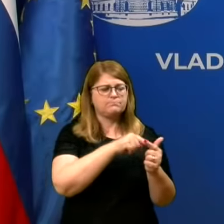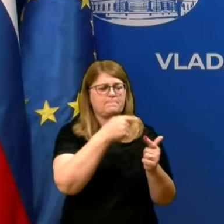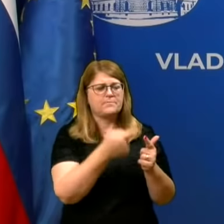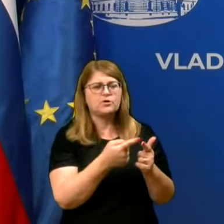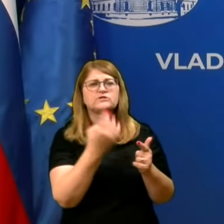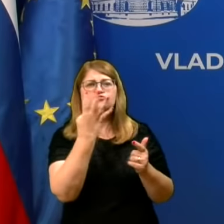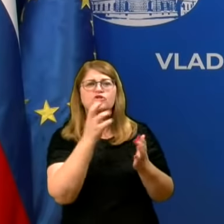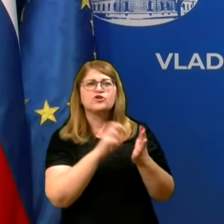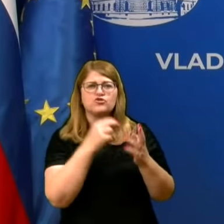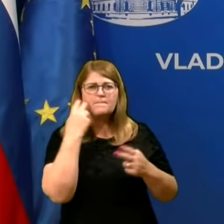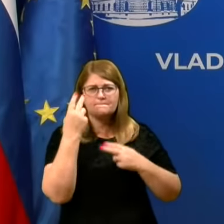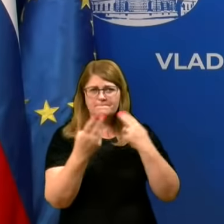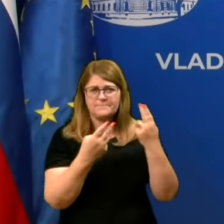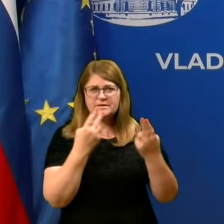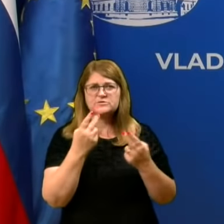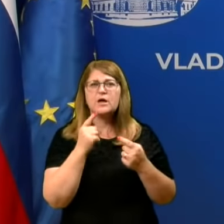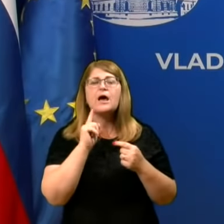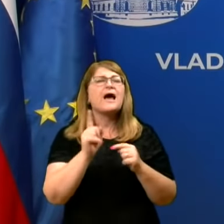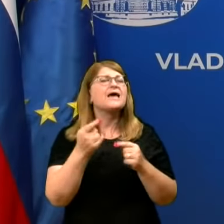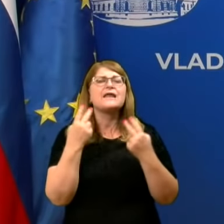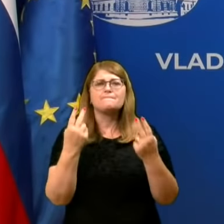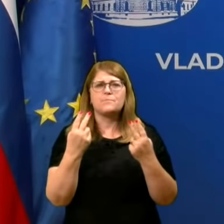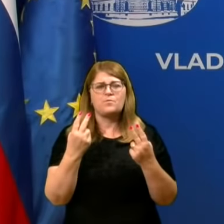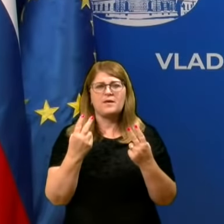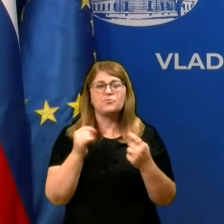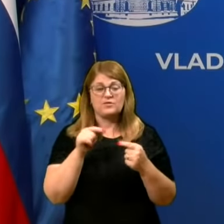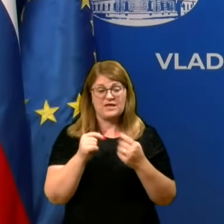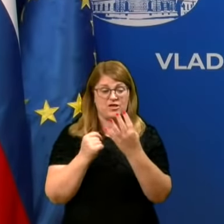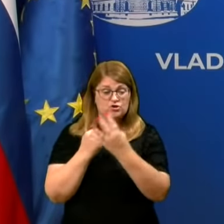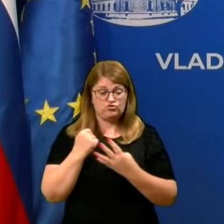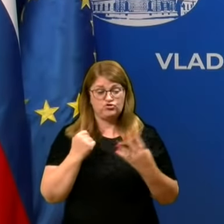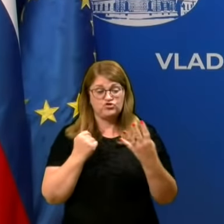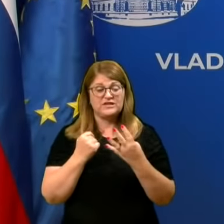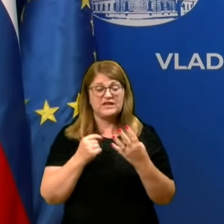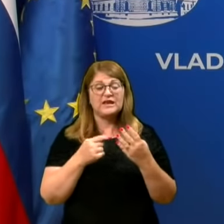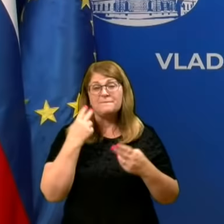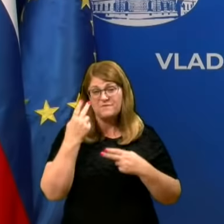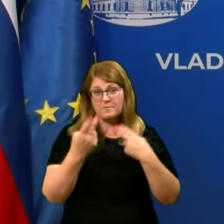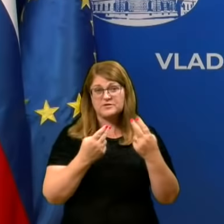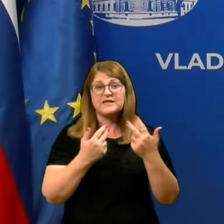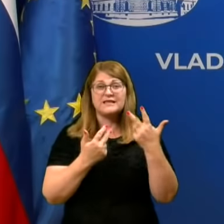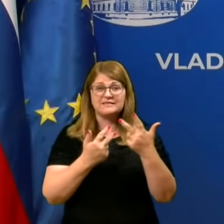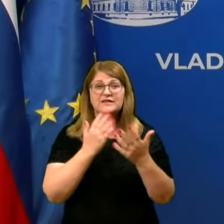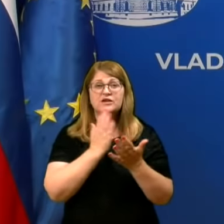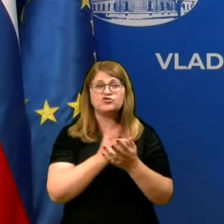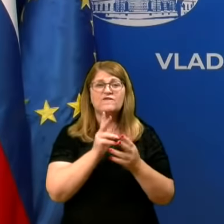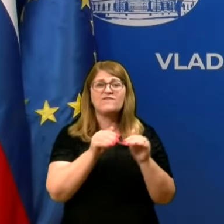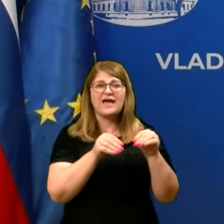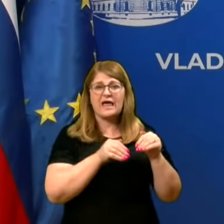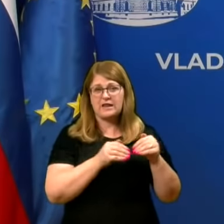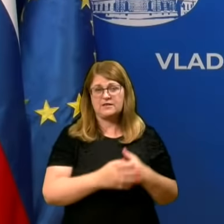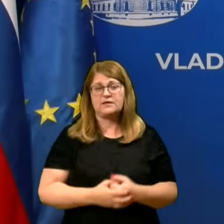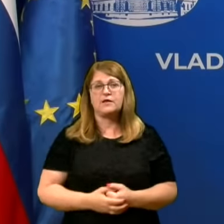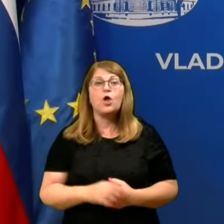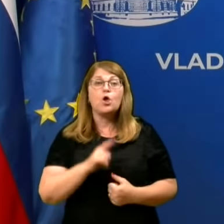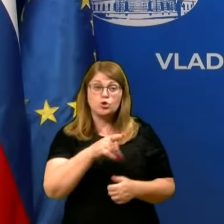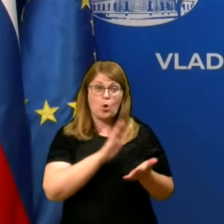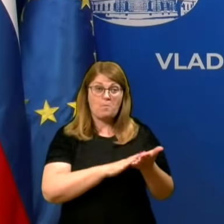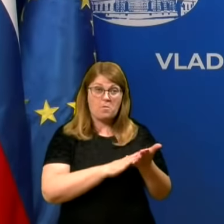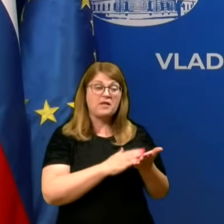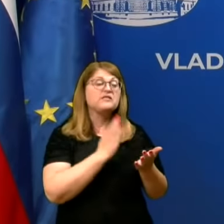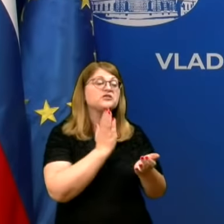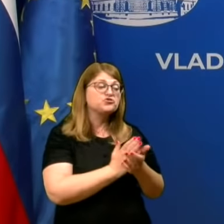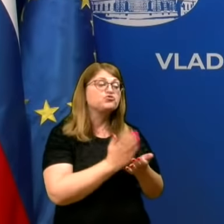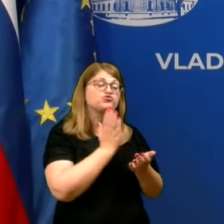so še v epidemiloški preiskavi, kar je pa pomeni povedati, da od teh štirih v epidemiloški preiskavi tri so bili že v karanteni, kar pomeni, da so bili že